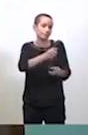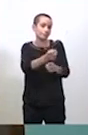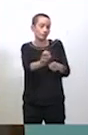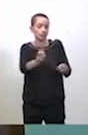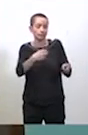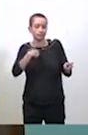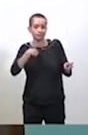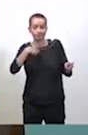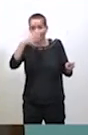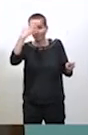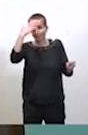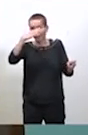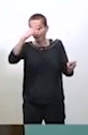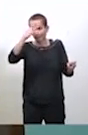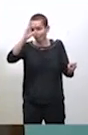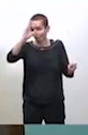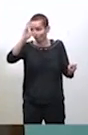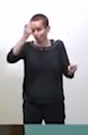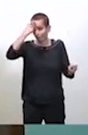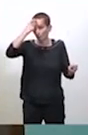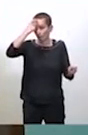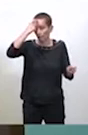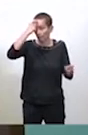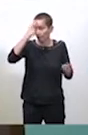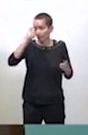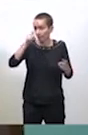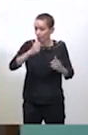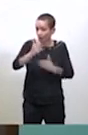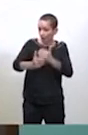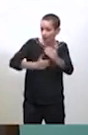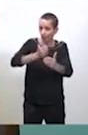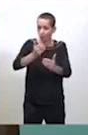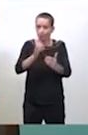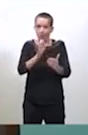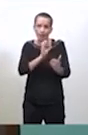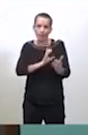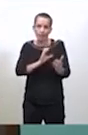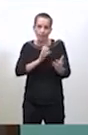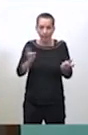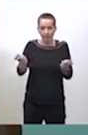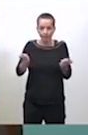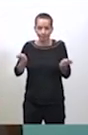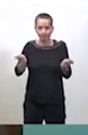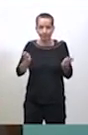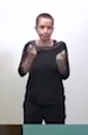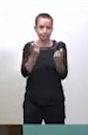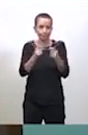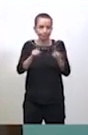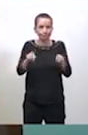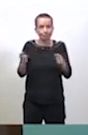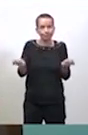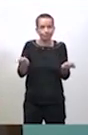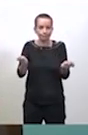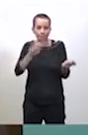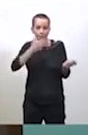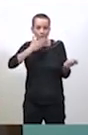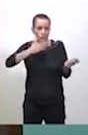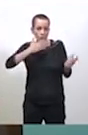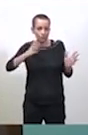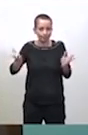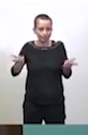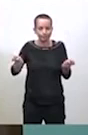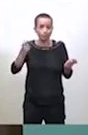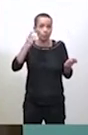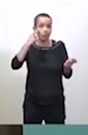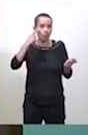nous allons avancer dans notre mandat et essayer de piloter au mieux la gestion financière de notre ville pour ne